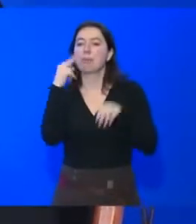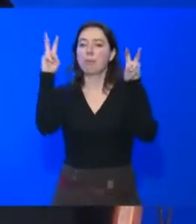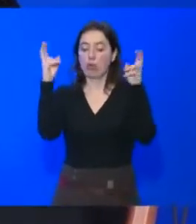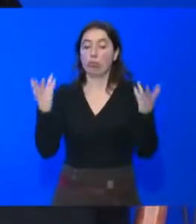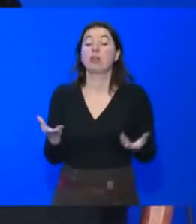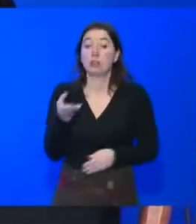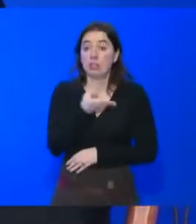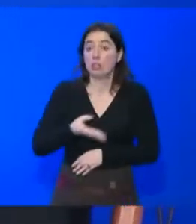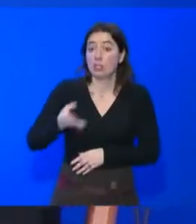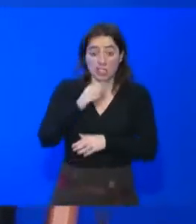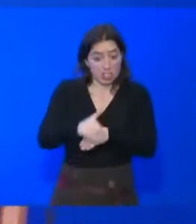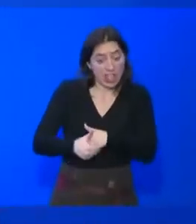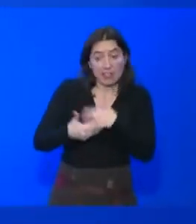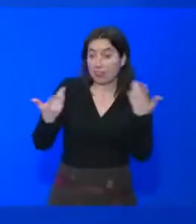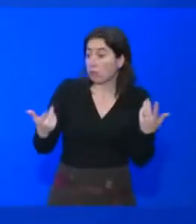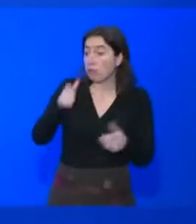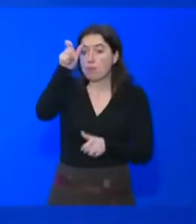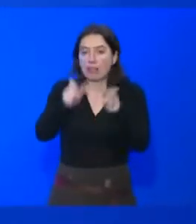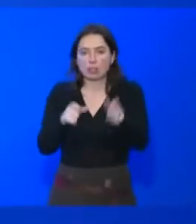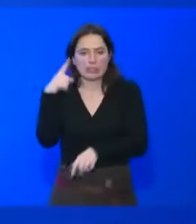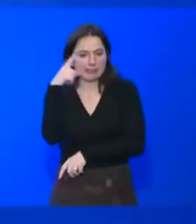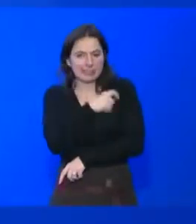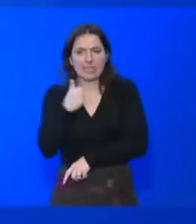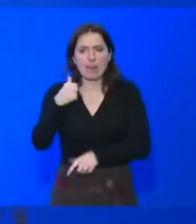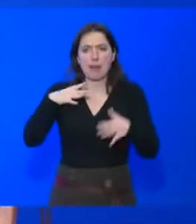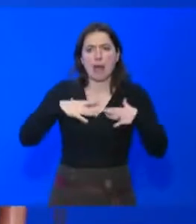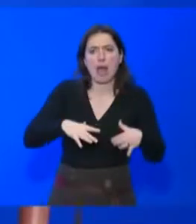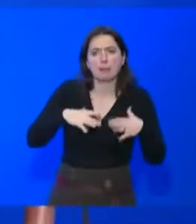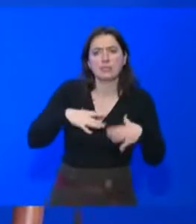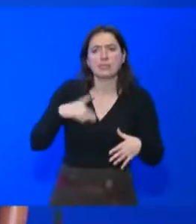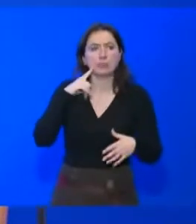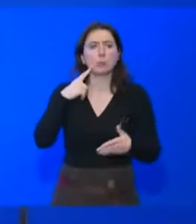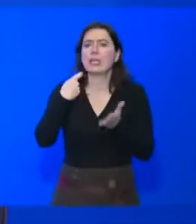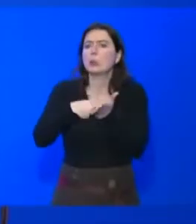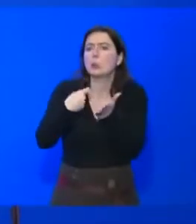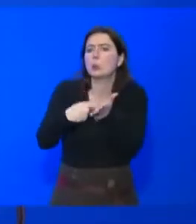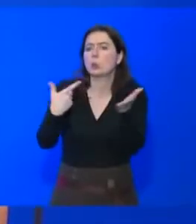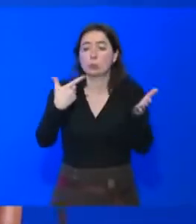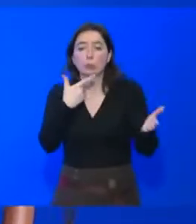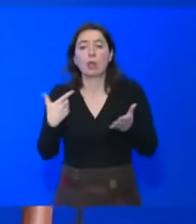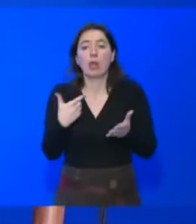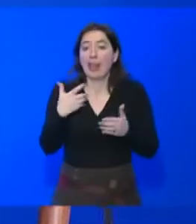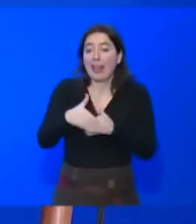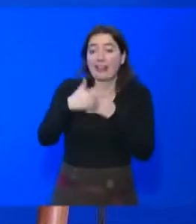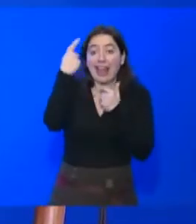à aller s'habiller, à aller faire des courses, à trouver des gens pour les aider, comment s'habiller, comment se coiffer. Donc, pour leur donner du